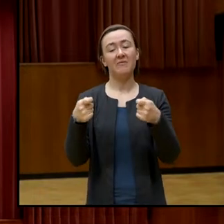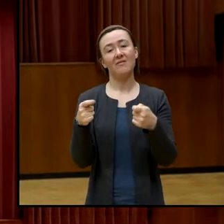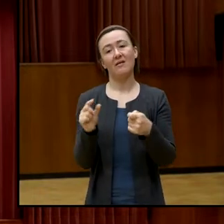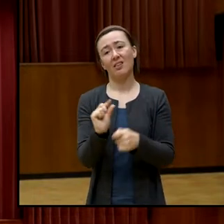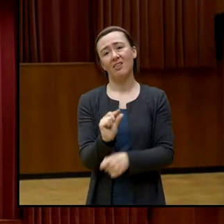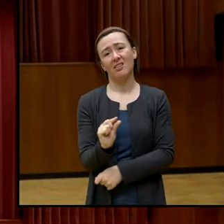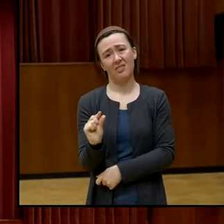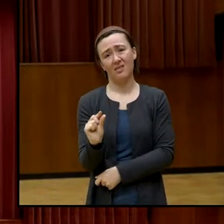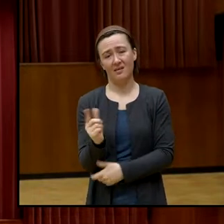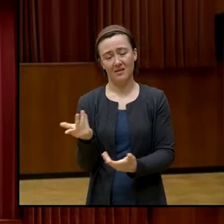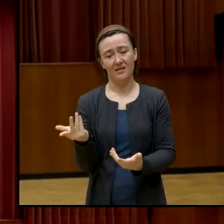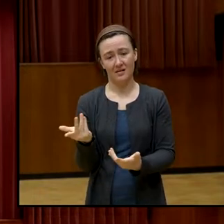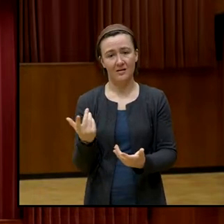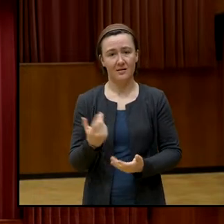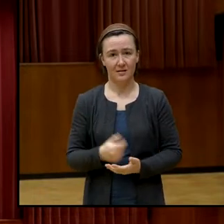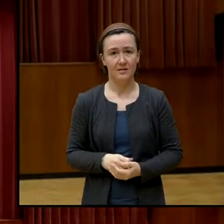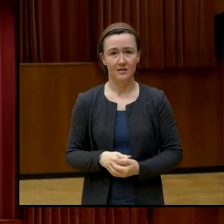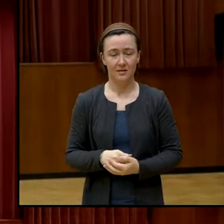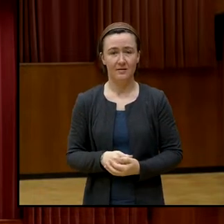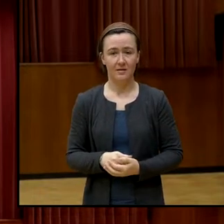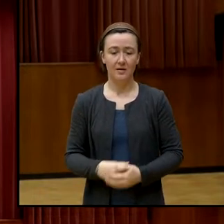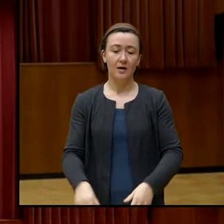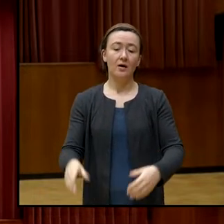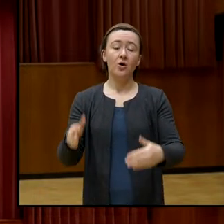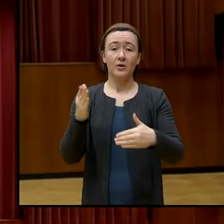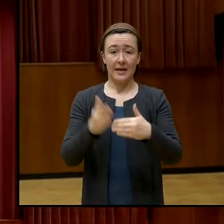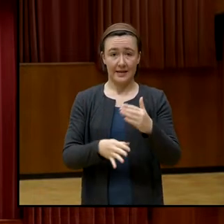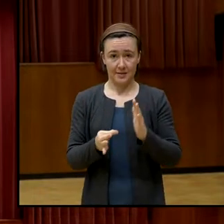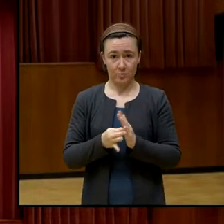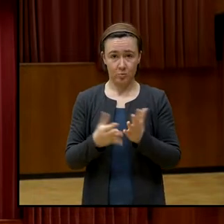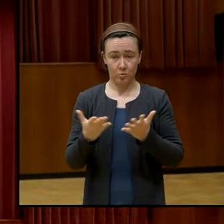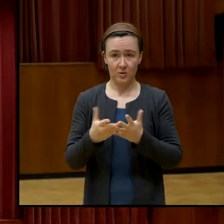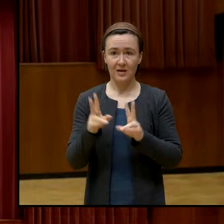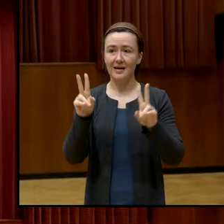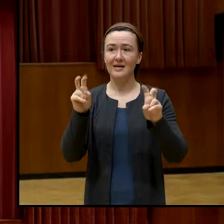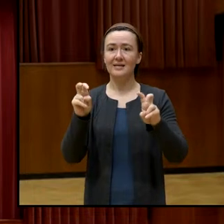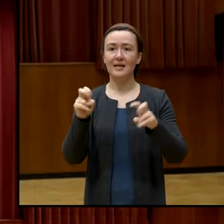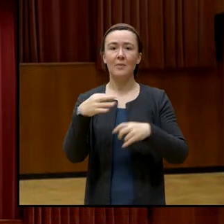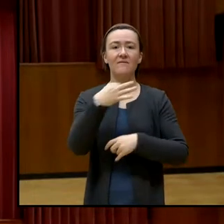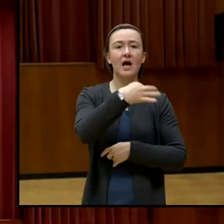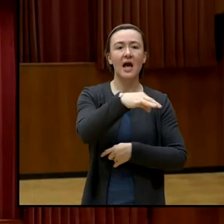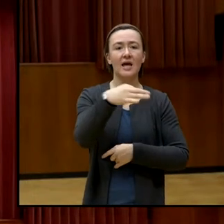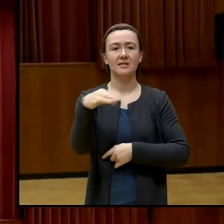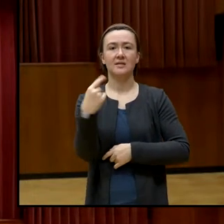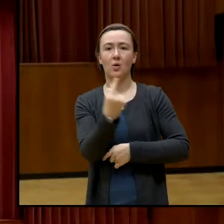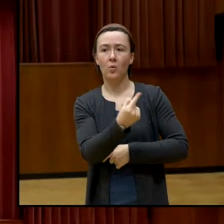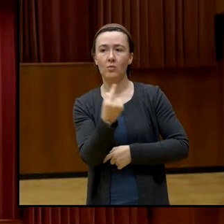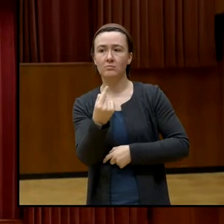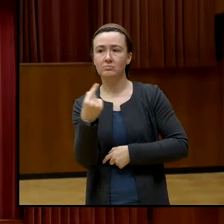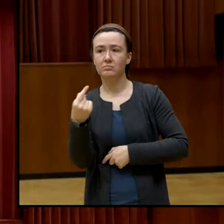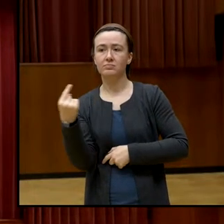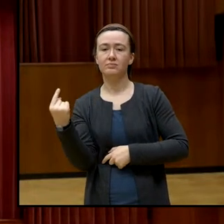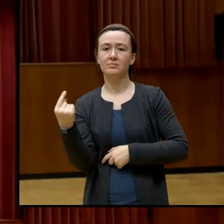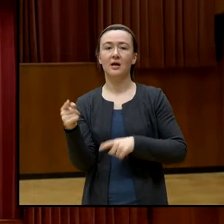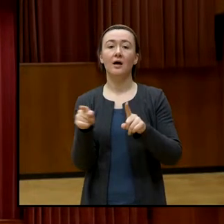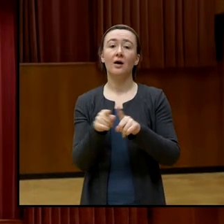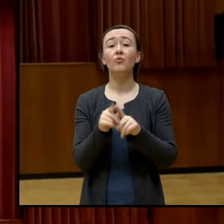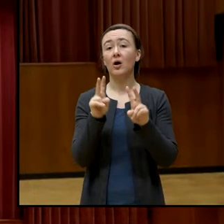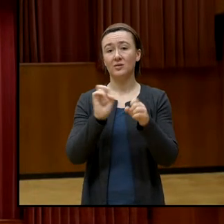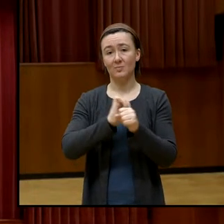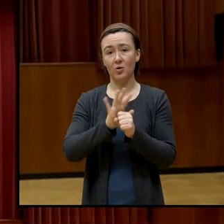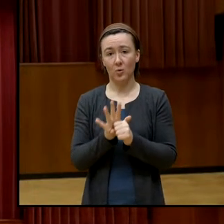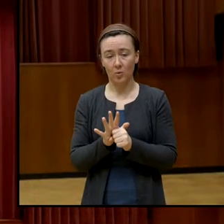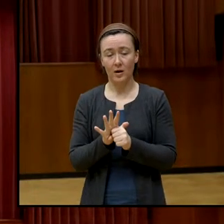lächerlich im Grunde genommen. Und ganz letzter Punkt, die Vereinzelung und auch Corona,